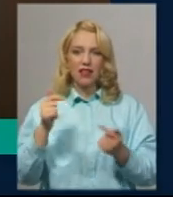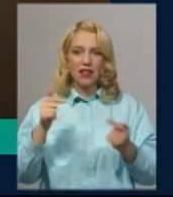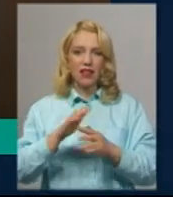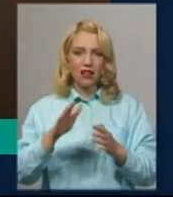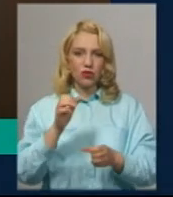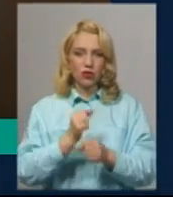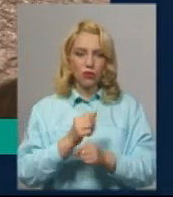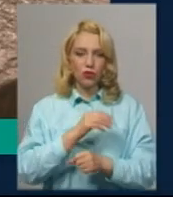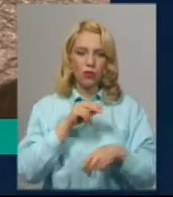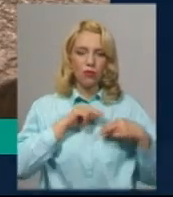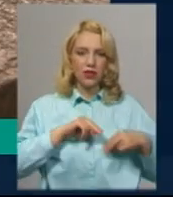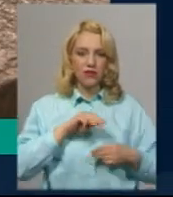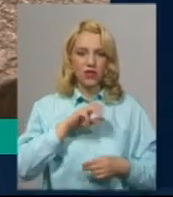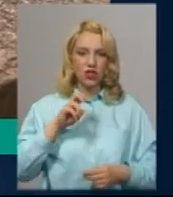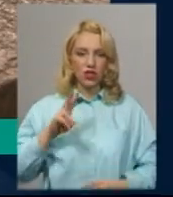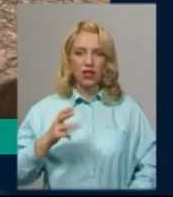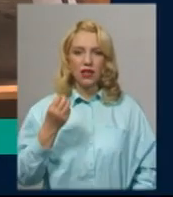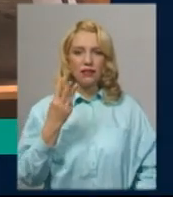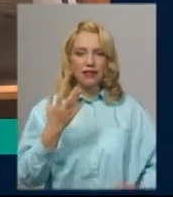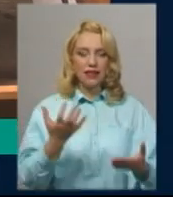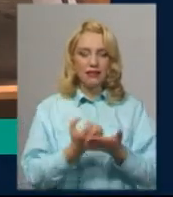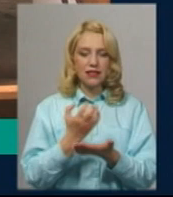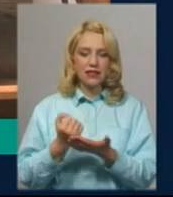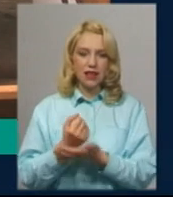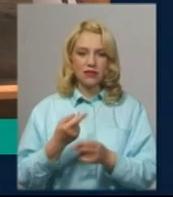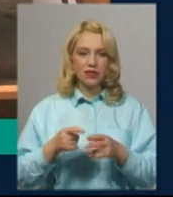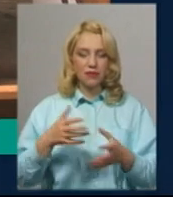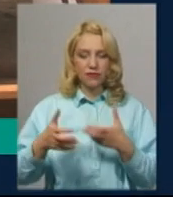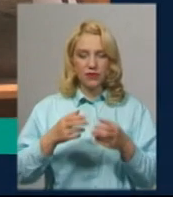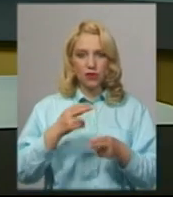13 археологічних знахідок передали науковці до музею у Дунаївцях.